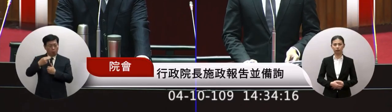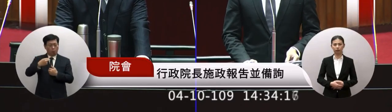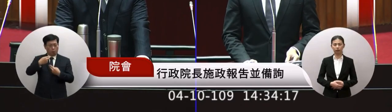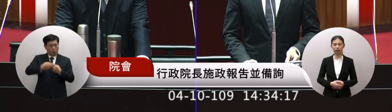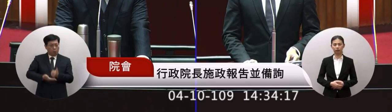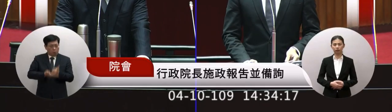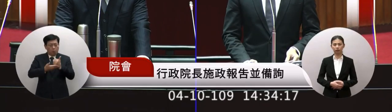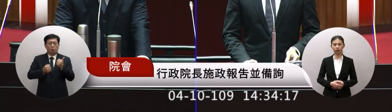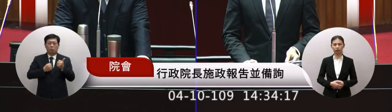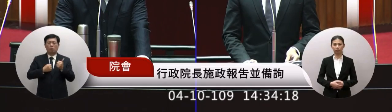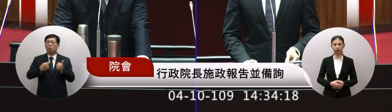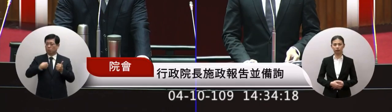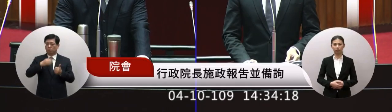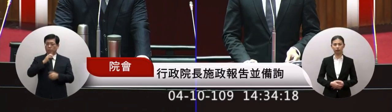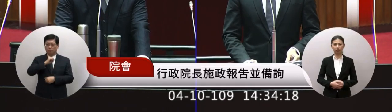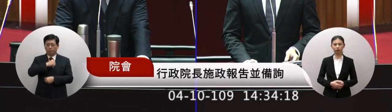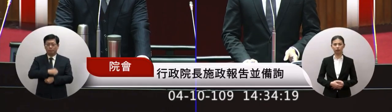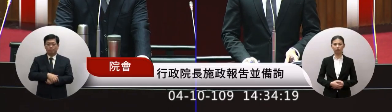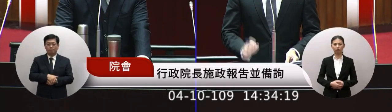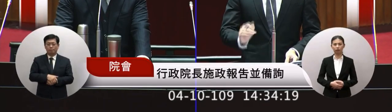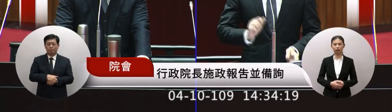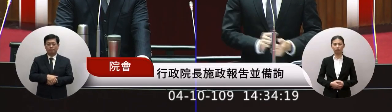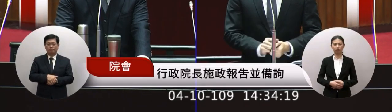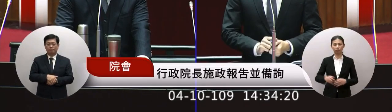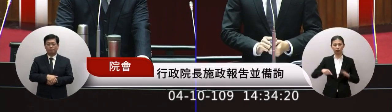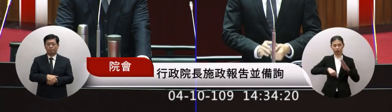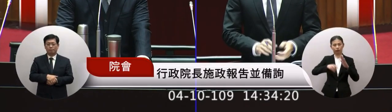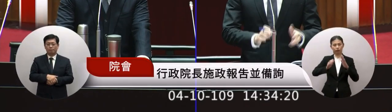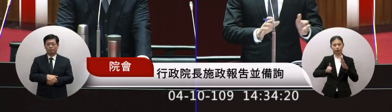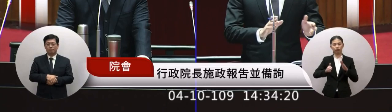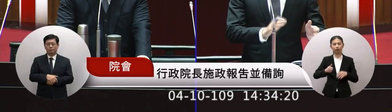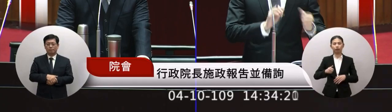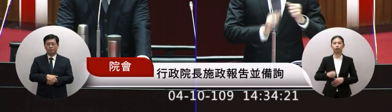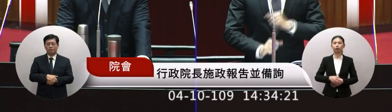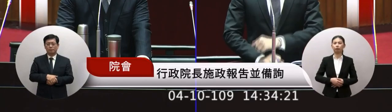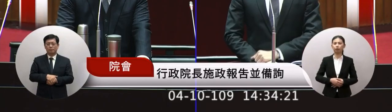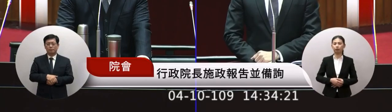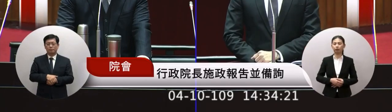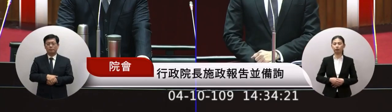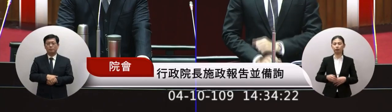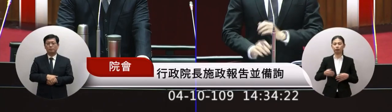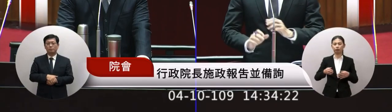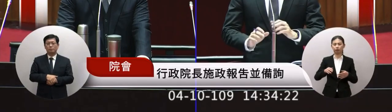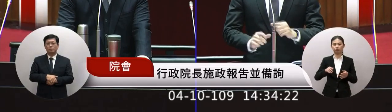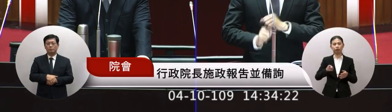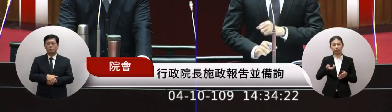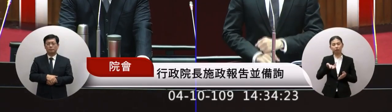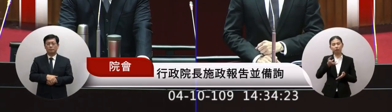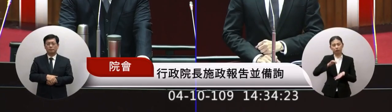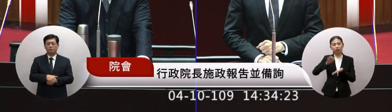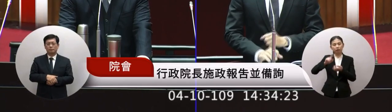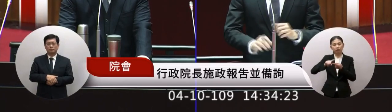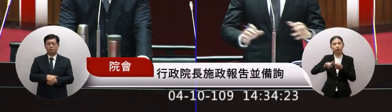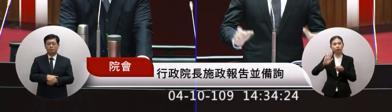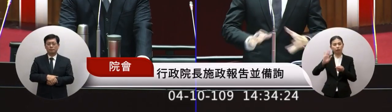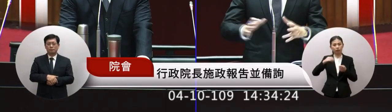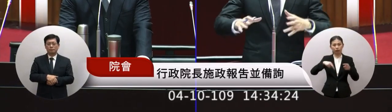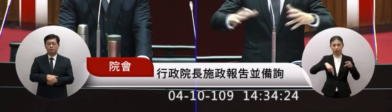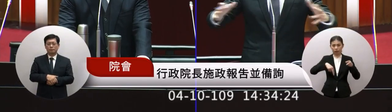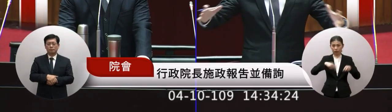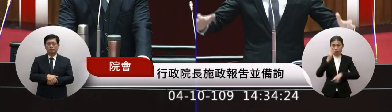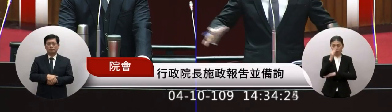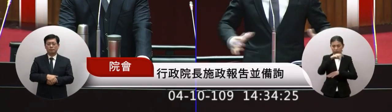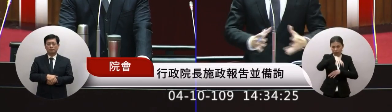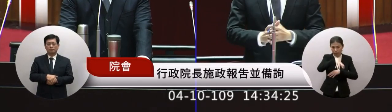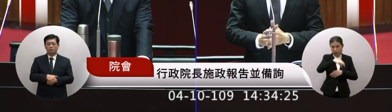知道我們就是台灣是一定其實有的是行政斬署的我們可以來拚這次的風險